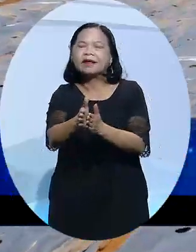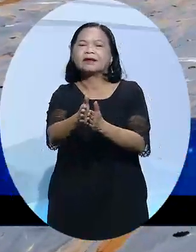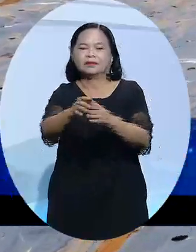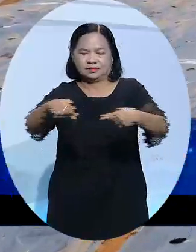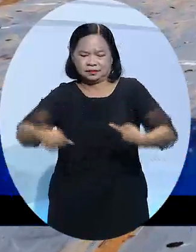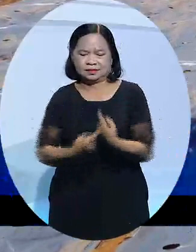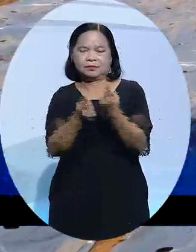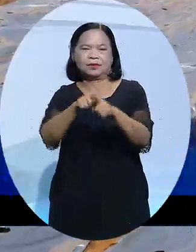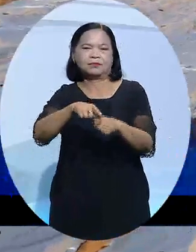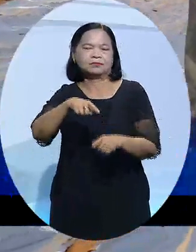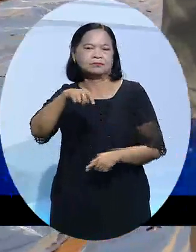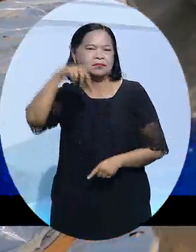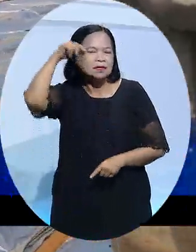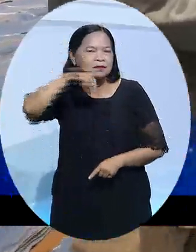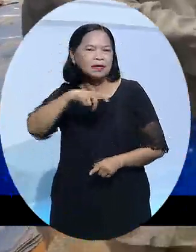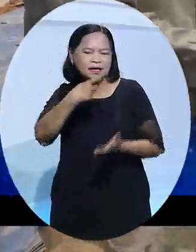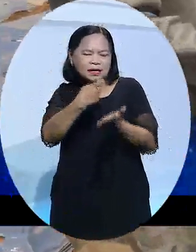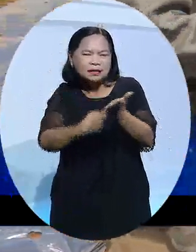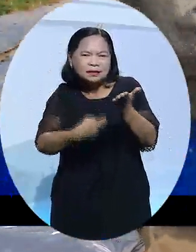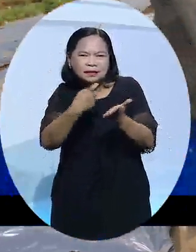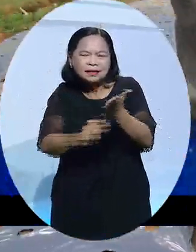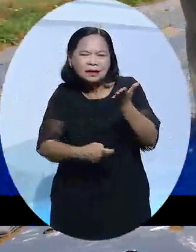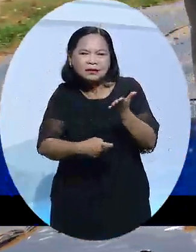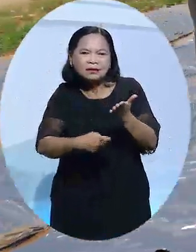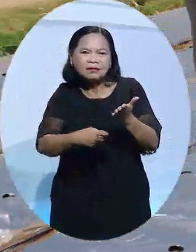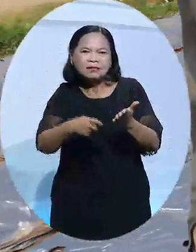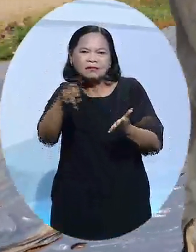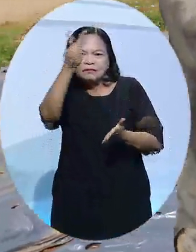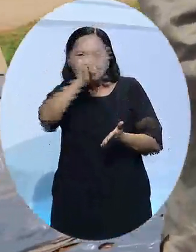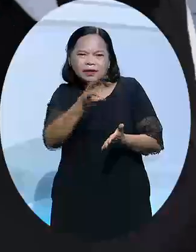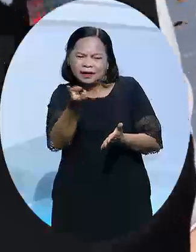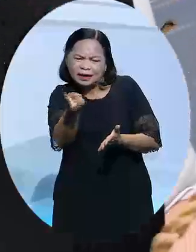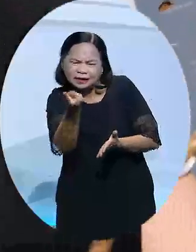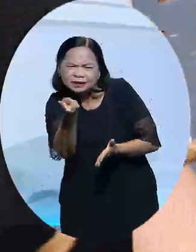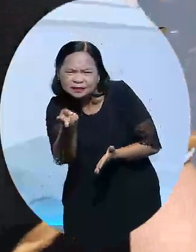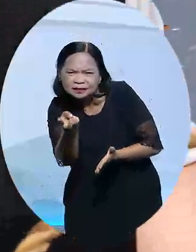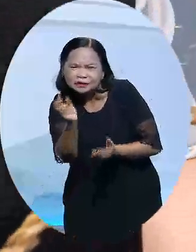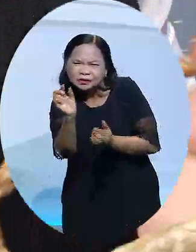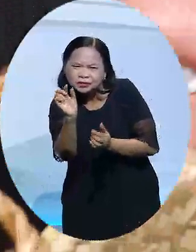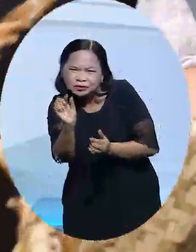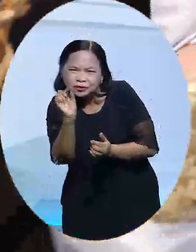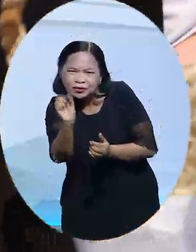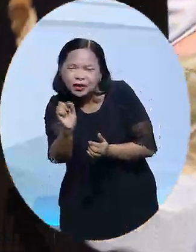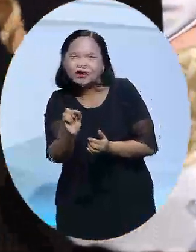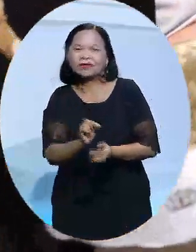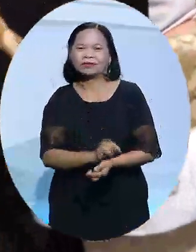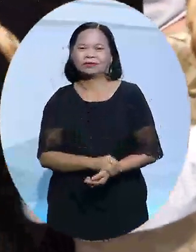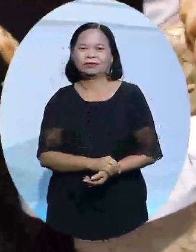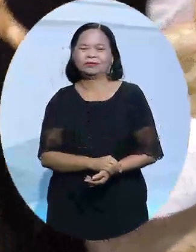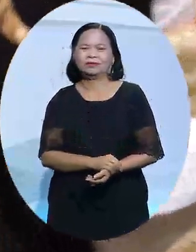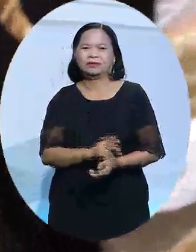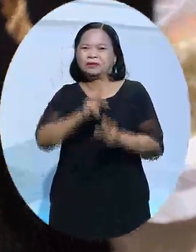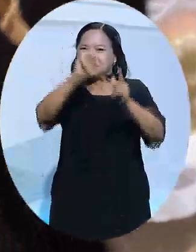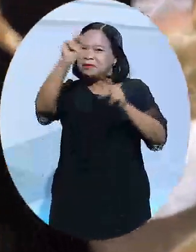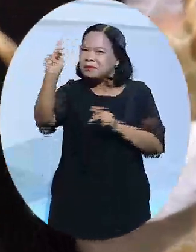so với hạt đậu đỏ của Việt Nam thì hạt nó nhỏ hơn và cái hương vị của cái hạt đậu đỏ này nó rất trở đậm đà. Cái khí